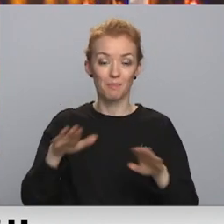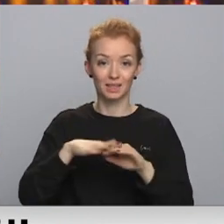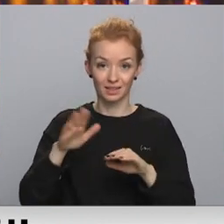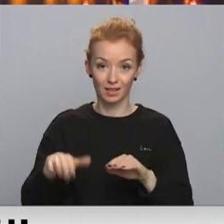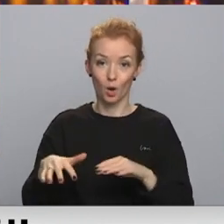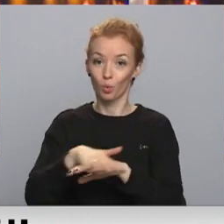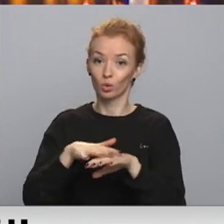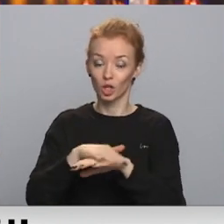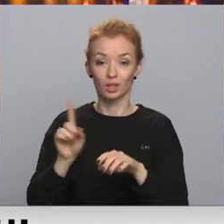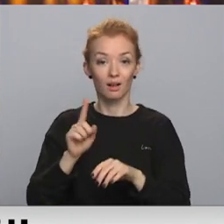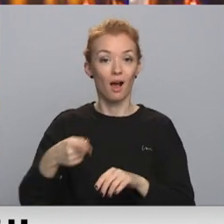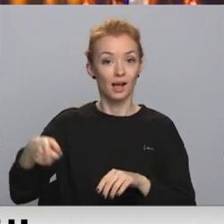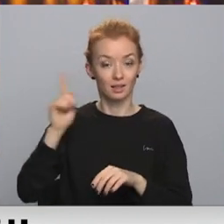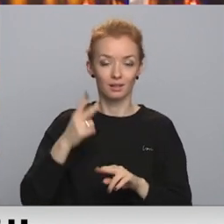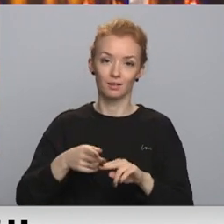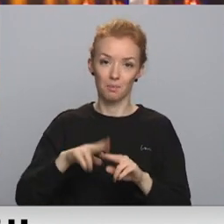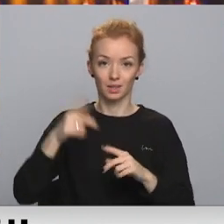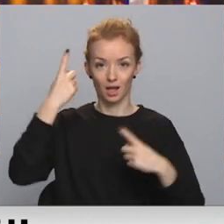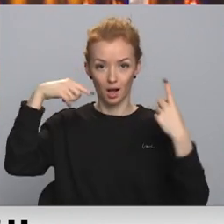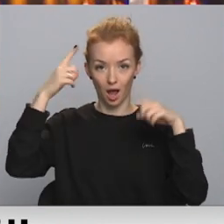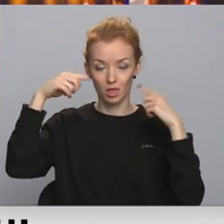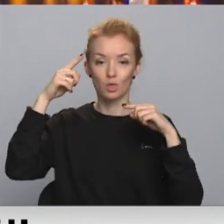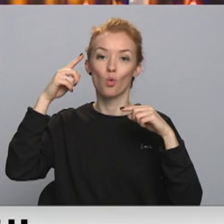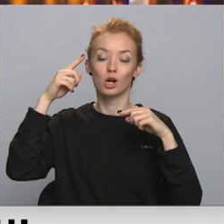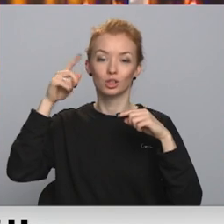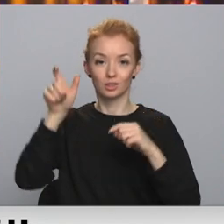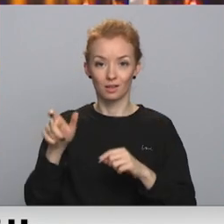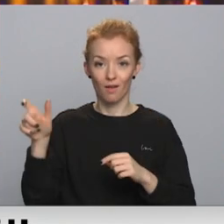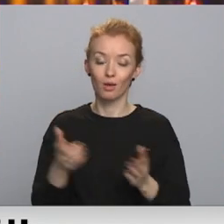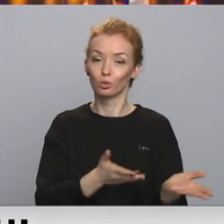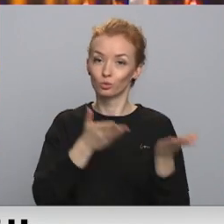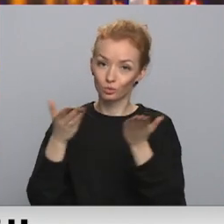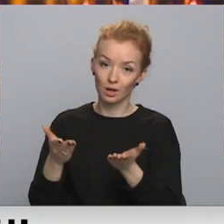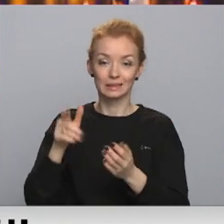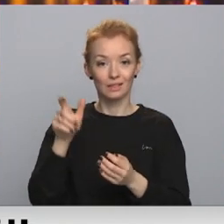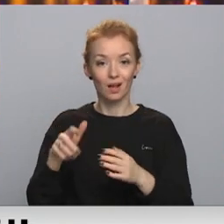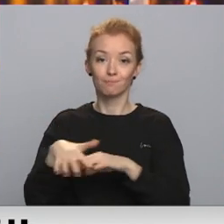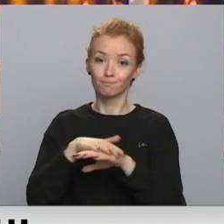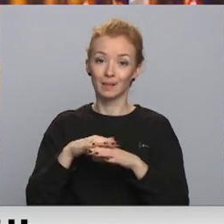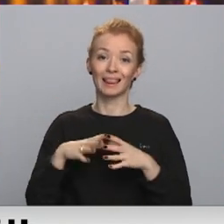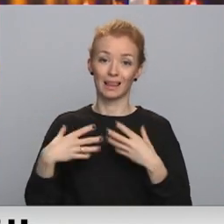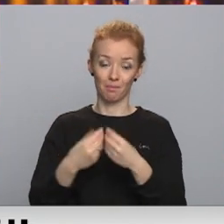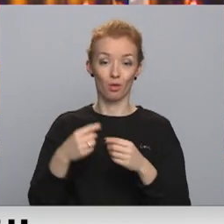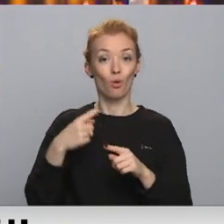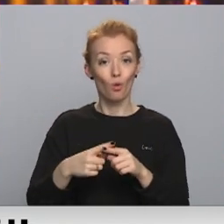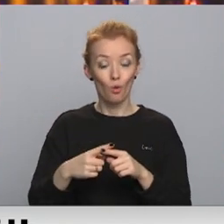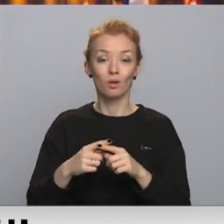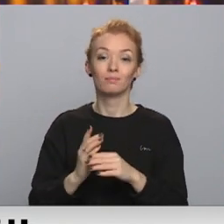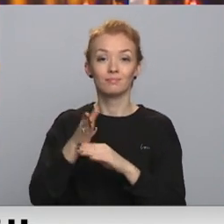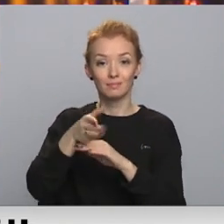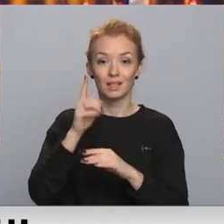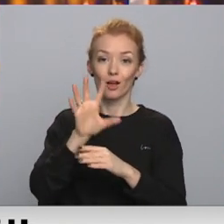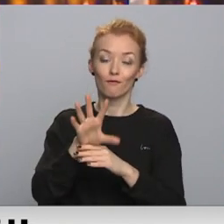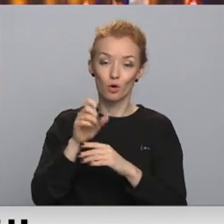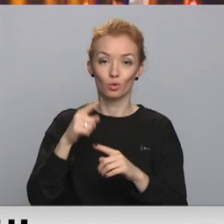pulcēšanā šoreiz ir aizliegta, tāpēc radošie tumenieki aicināja svētku svinēt ģimenes lokā, bet ciemos doties ar foto un